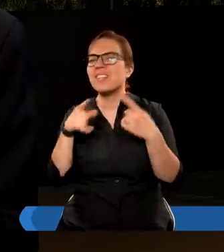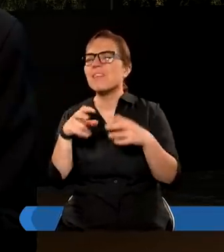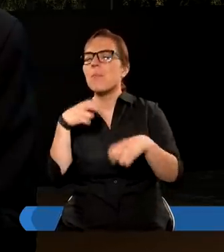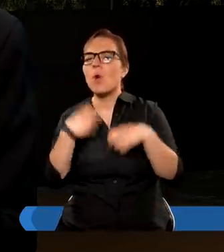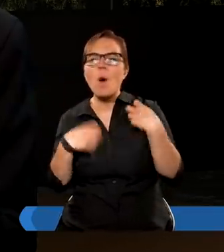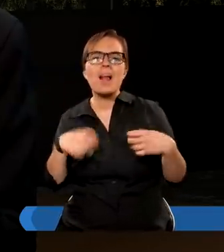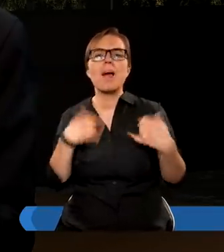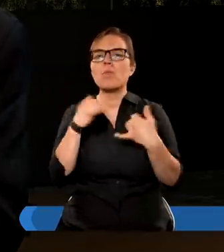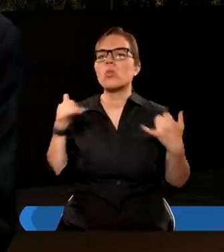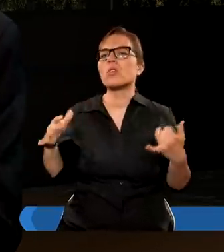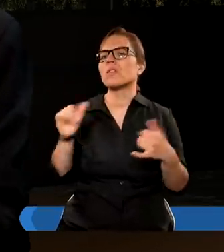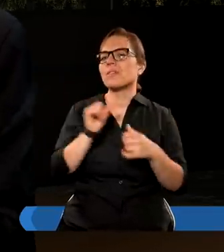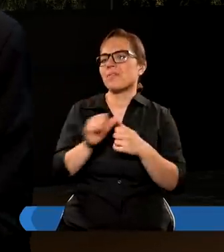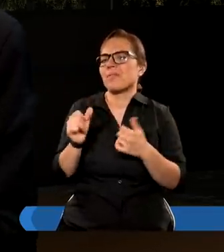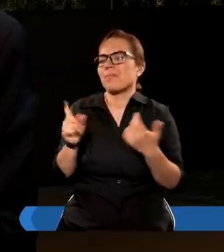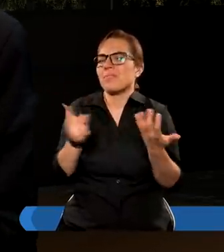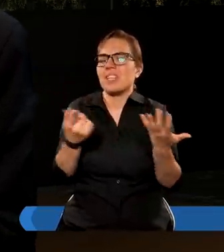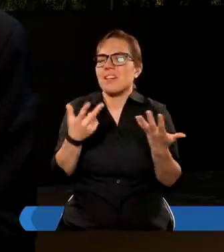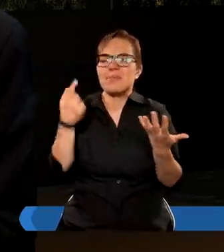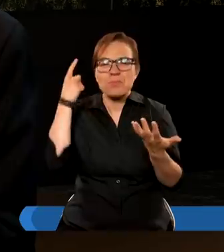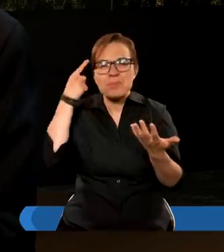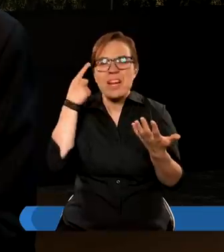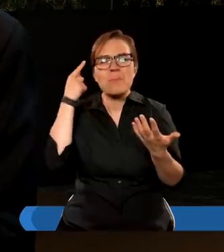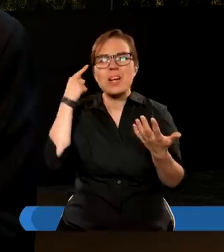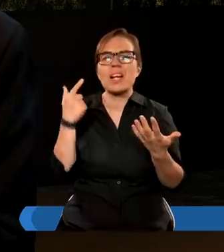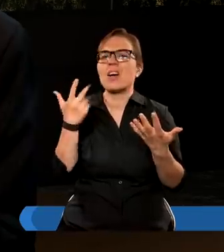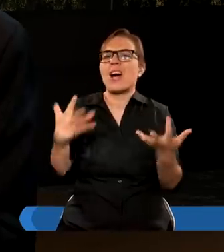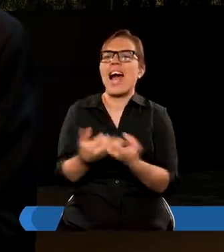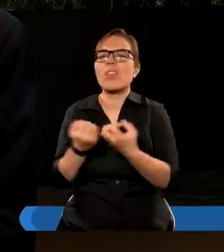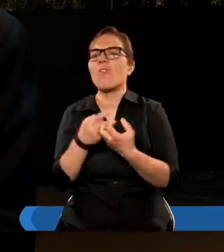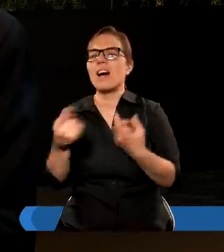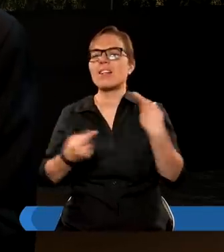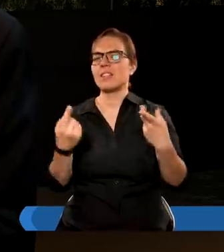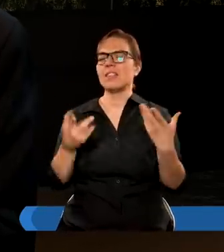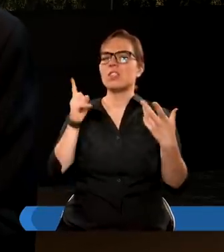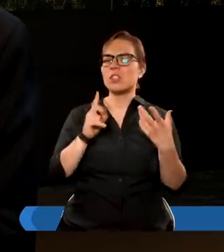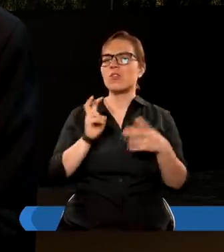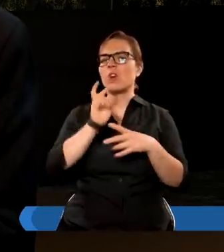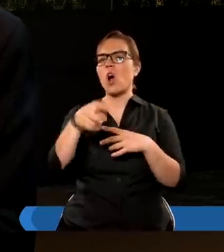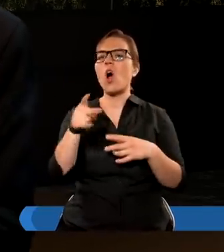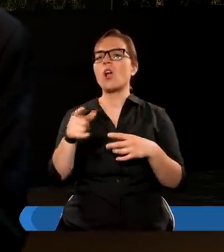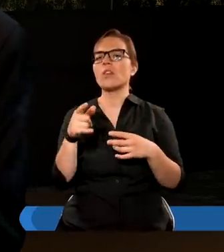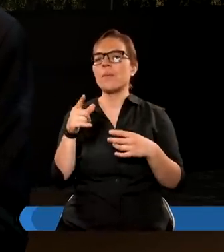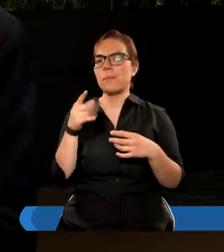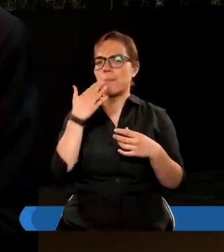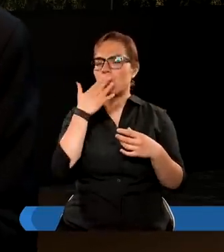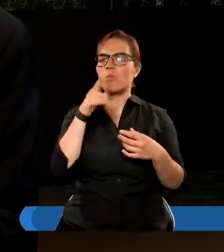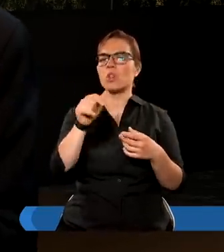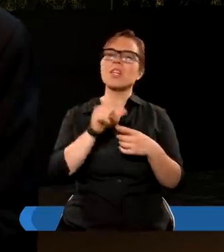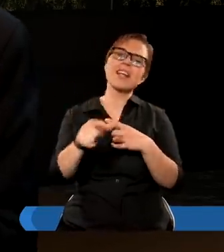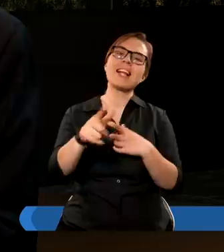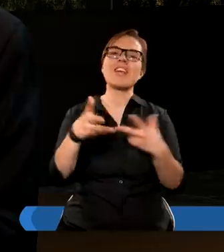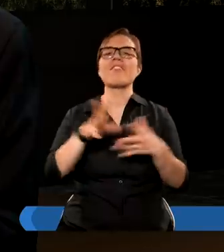jednostek, i tu moglibyśmy sięgnąć do mnóstwa przykładów próbowania ratowania. Przychodzi do Kaina i mówi, Kainie, jesteś w